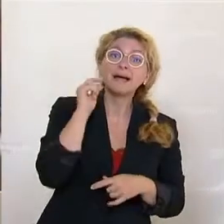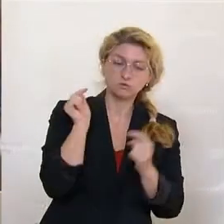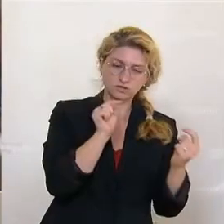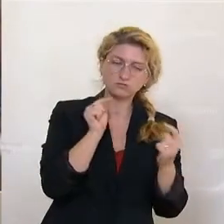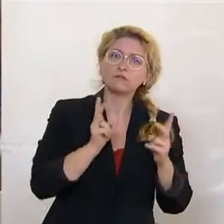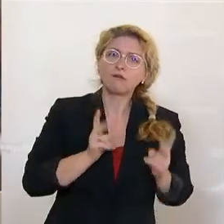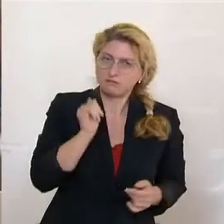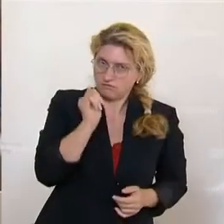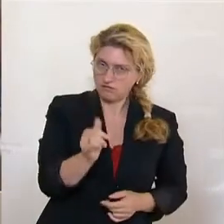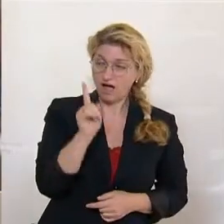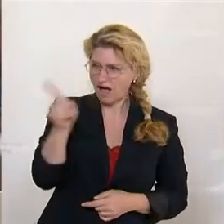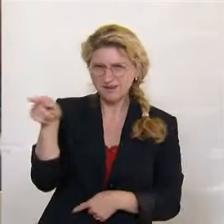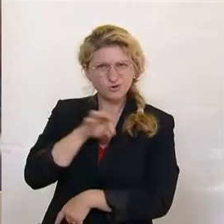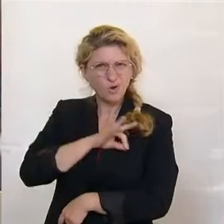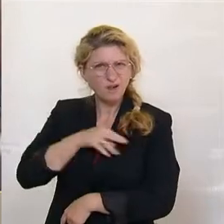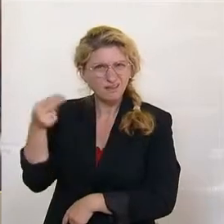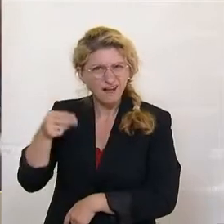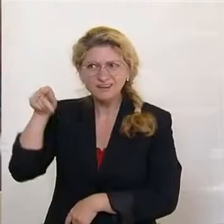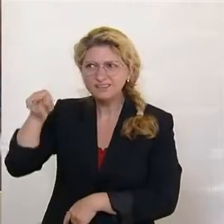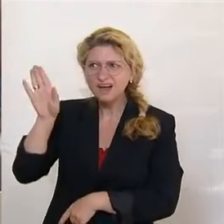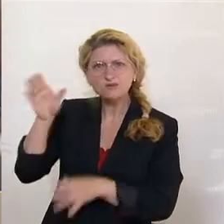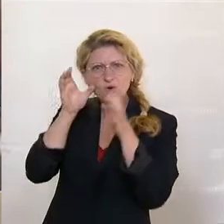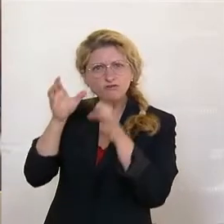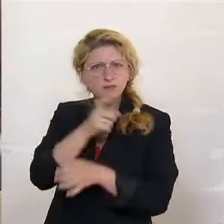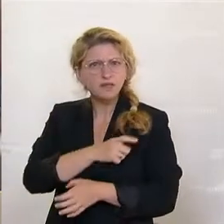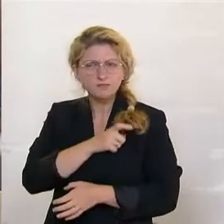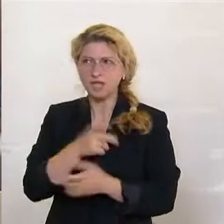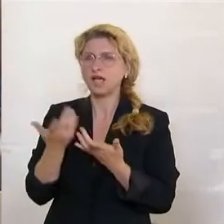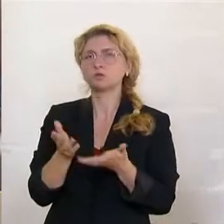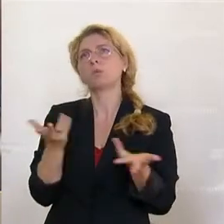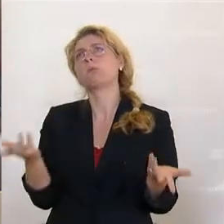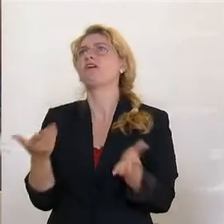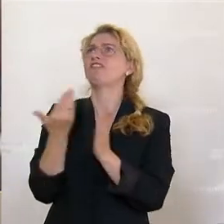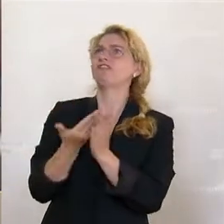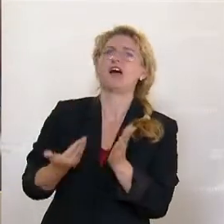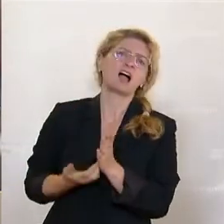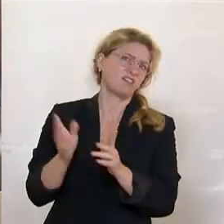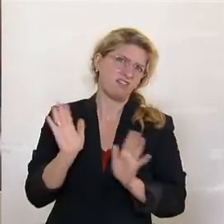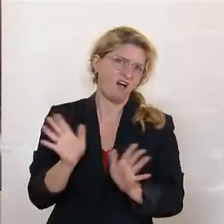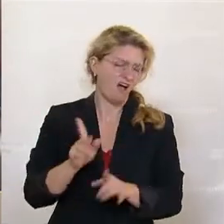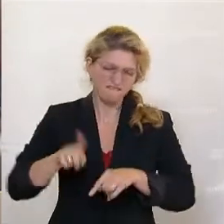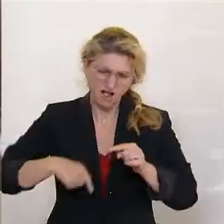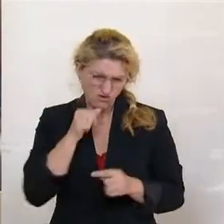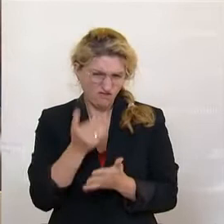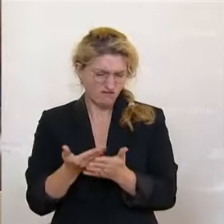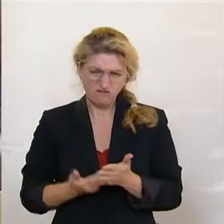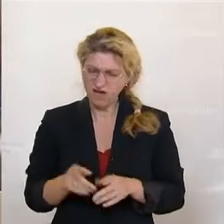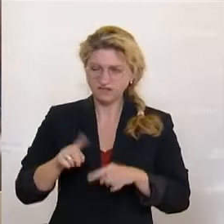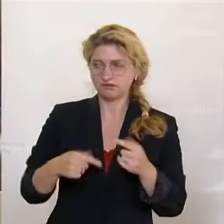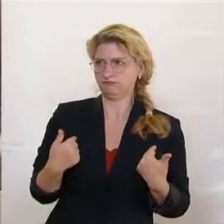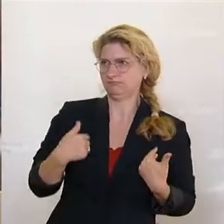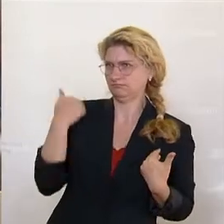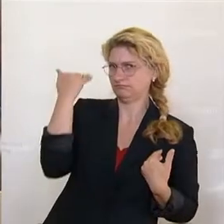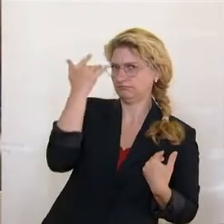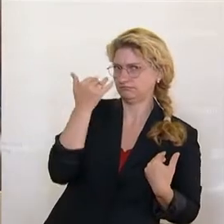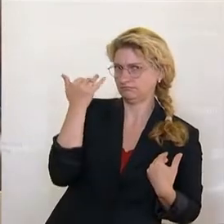wie der Kollege Hanger hier und die ÖVP so tut, dass ob Fakten nicht Fakten wären, ist mehr ein Rätsel. Aber es ist